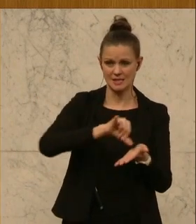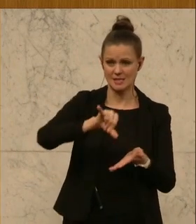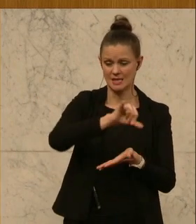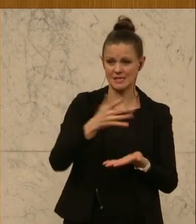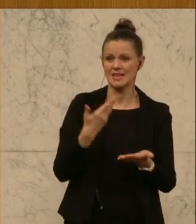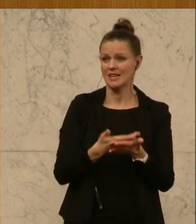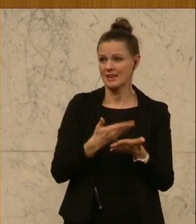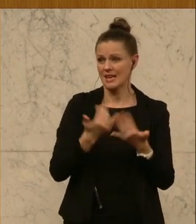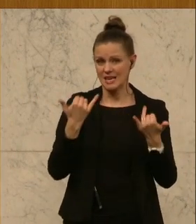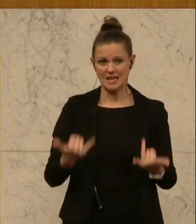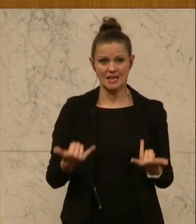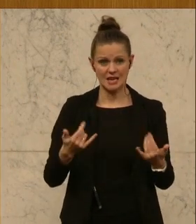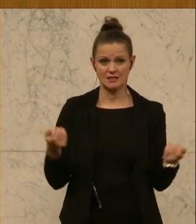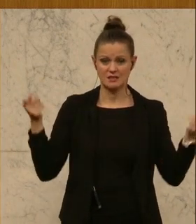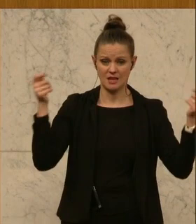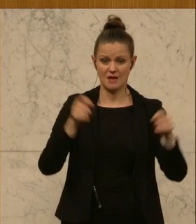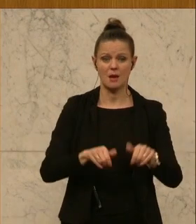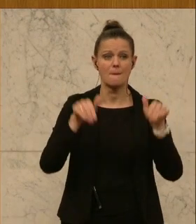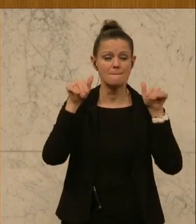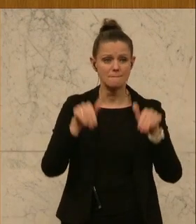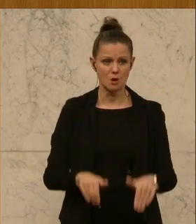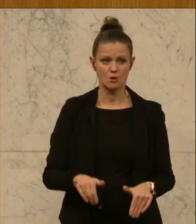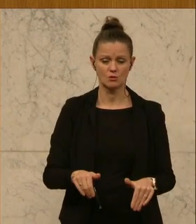Und jetzt, wo wir das beenden müssen,